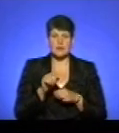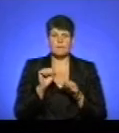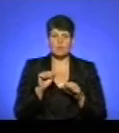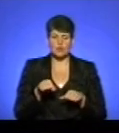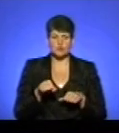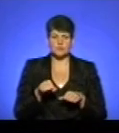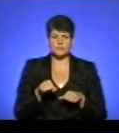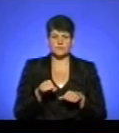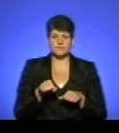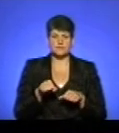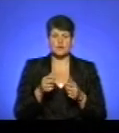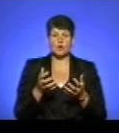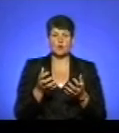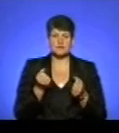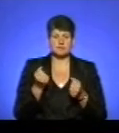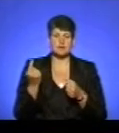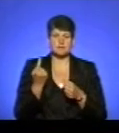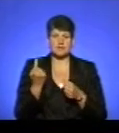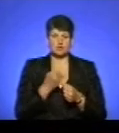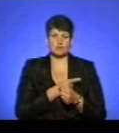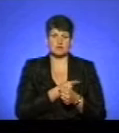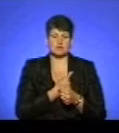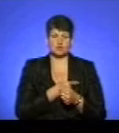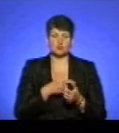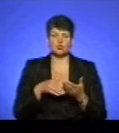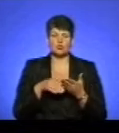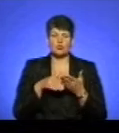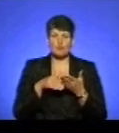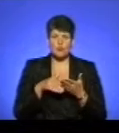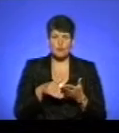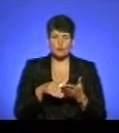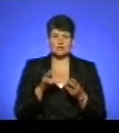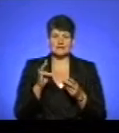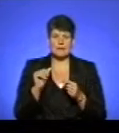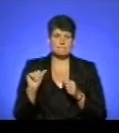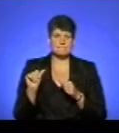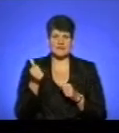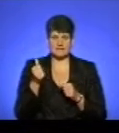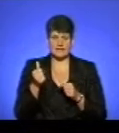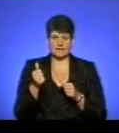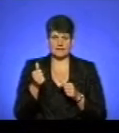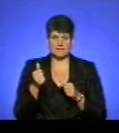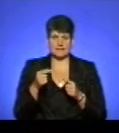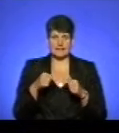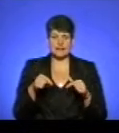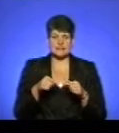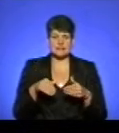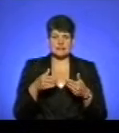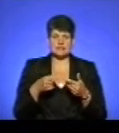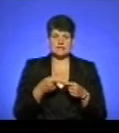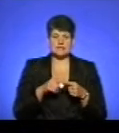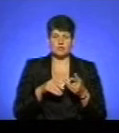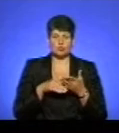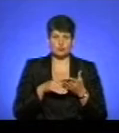отримати цю першу медичну допомогу на первинній ланці надання цієї допомоги.